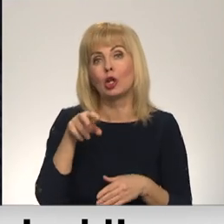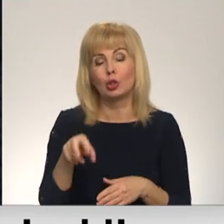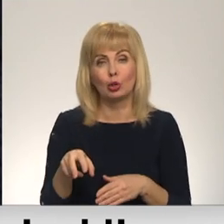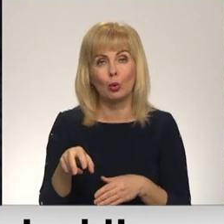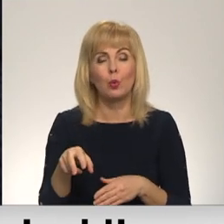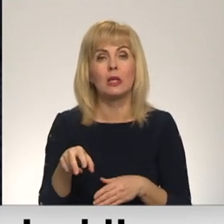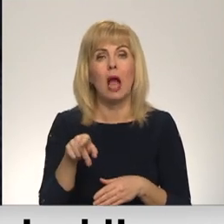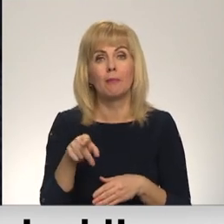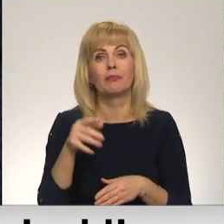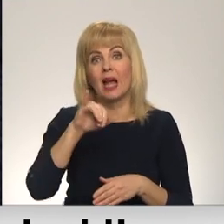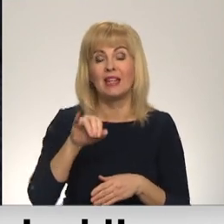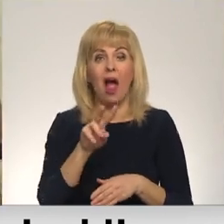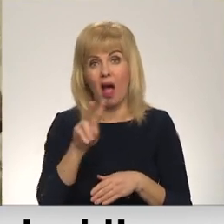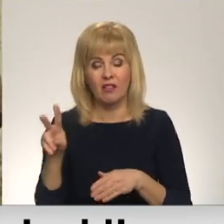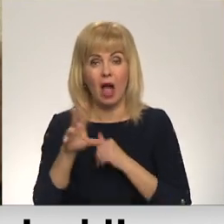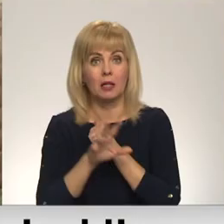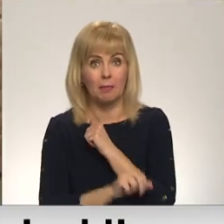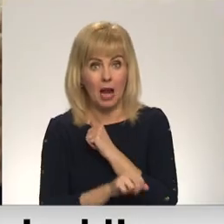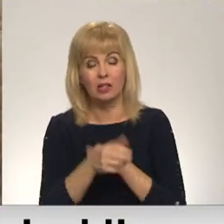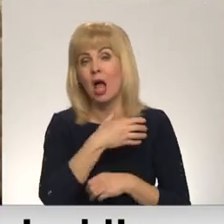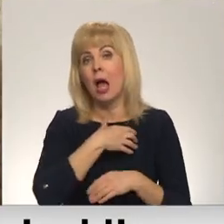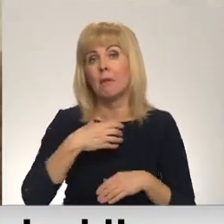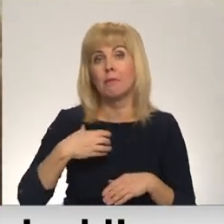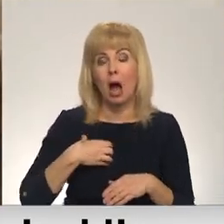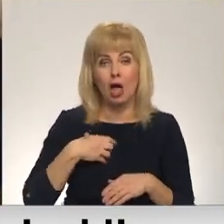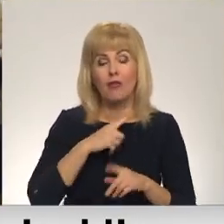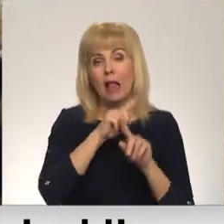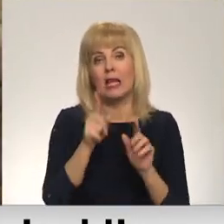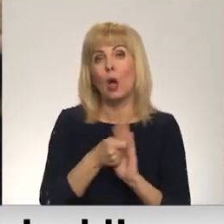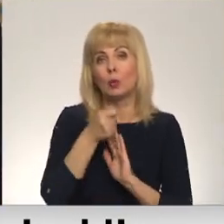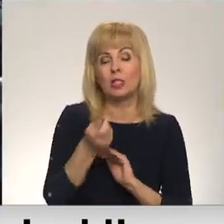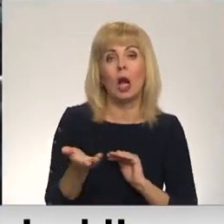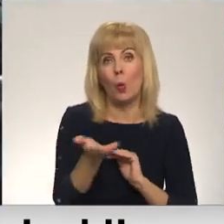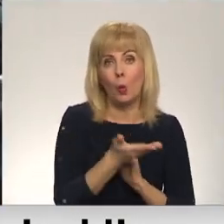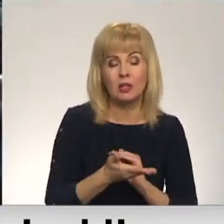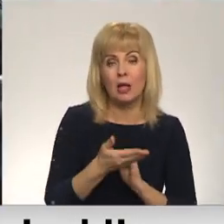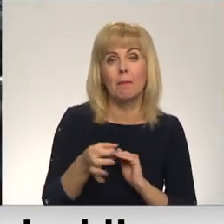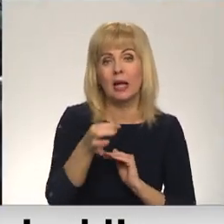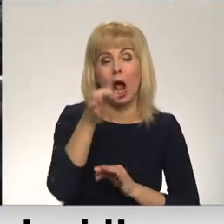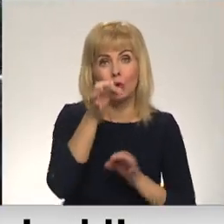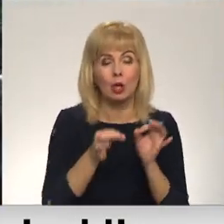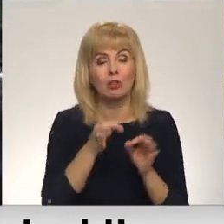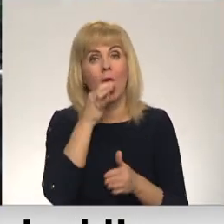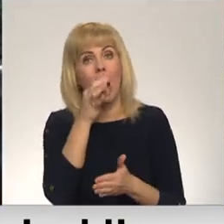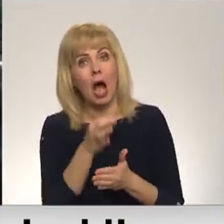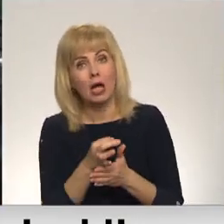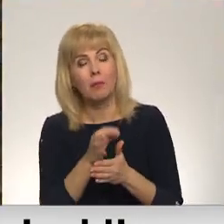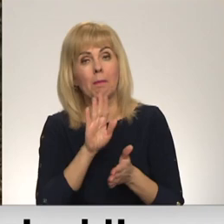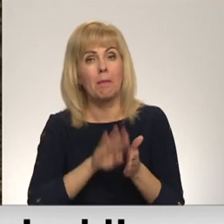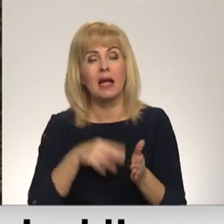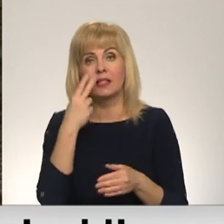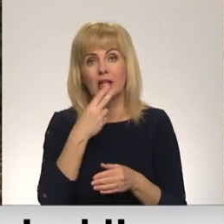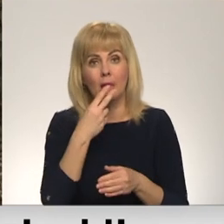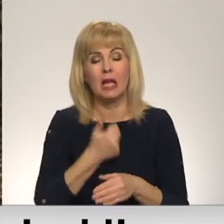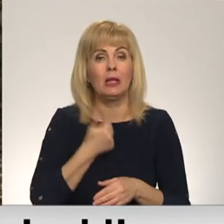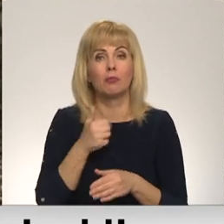janvāru beigās. Pašvaldība lietu iesniegusi Kurzemes rajona tiesā. Atbildi jautājumā par besaimnieku īpašumu